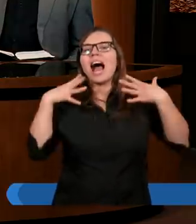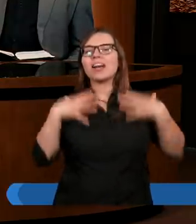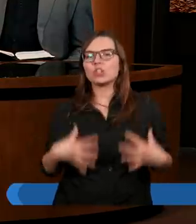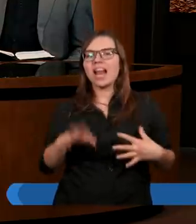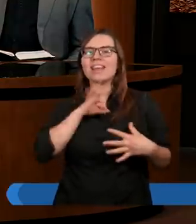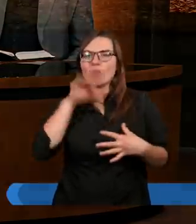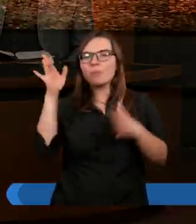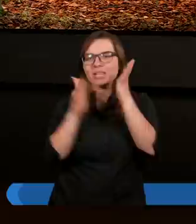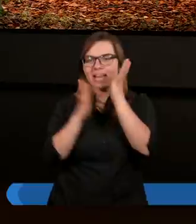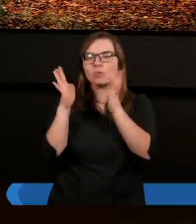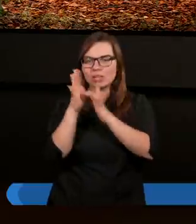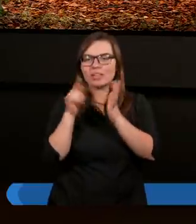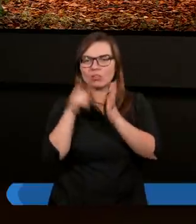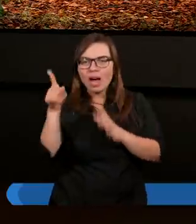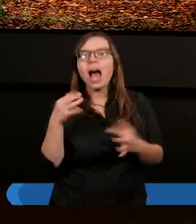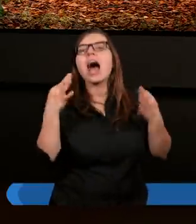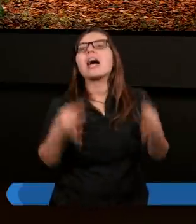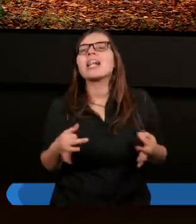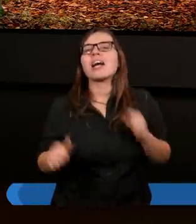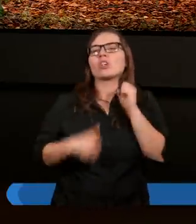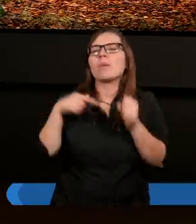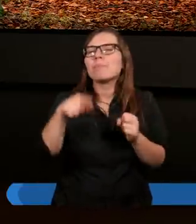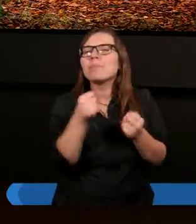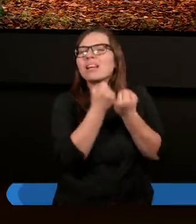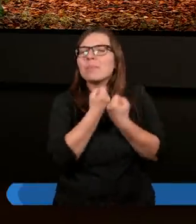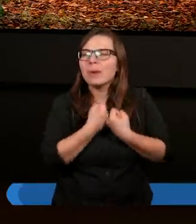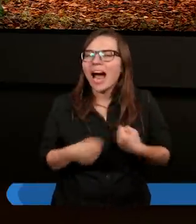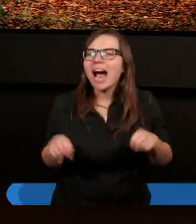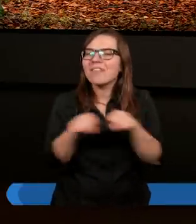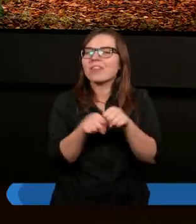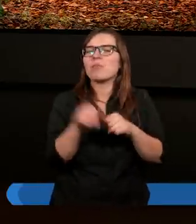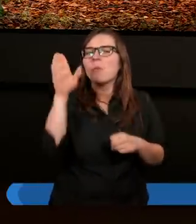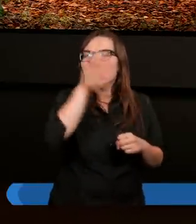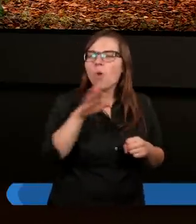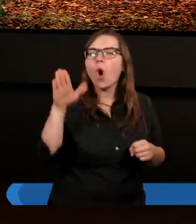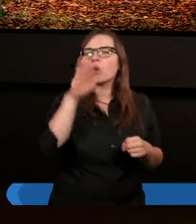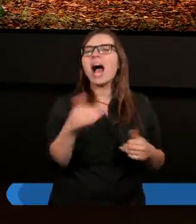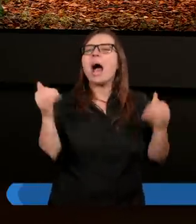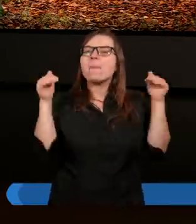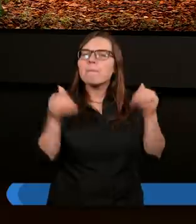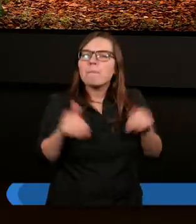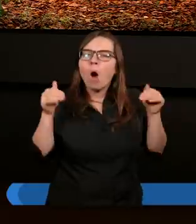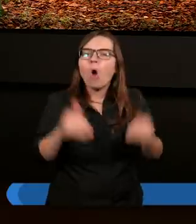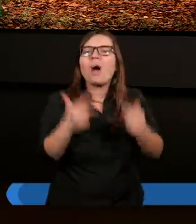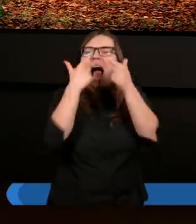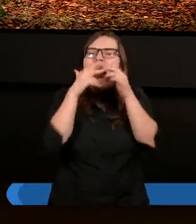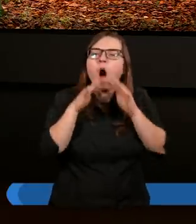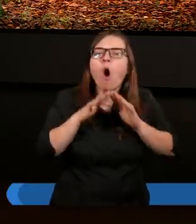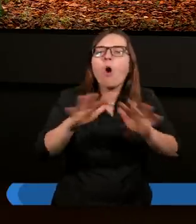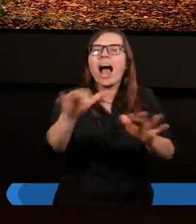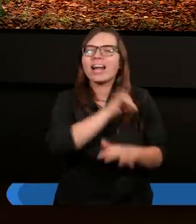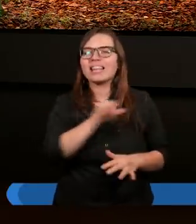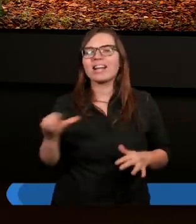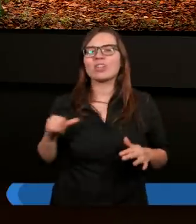swoim. I teraz, żeby ta sprawiedliwość Boża mogła okazać